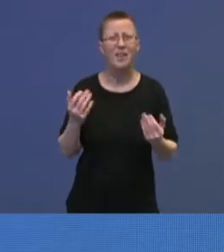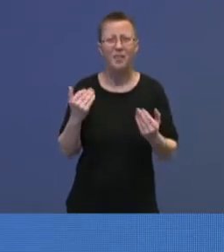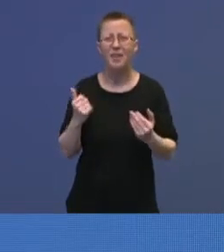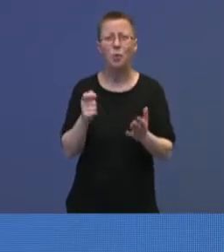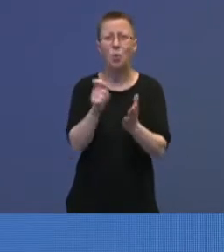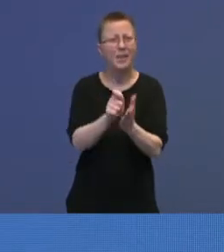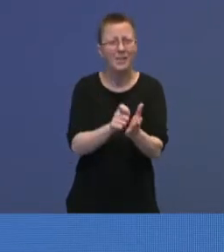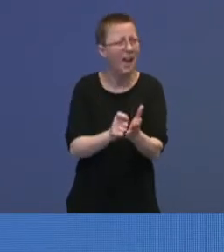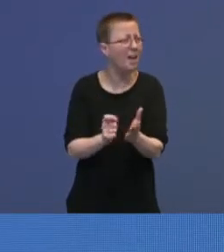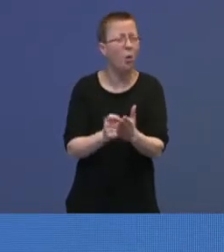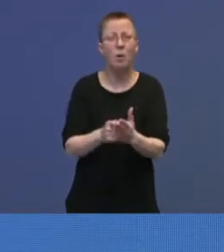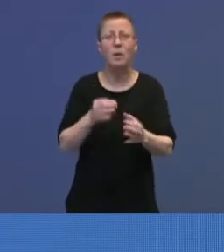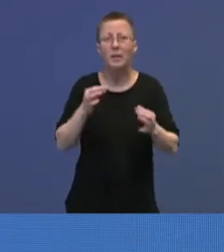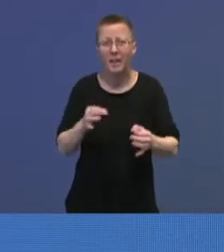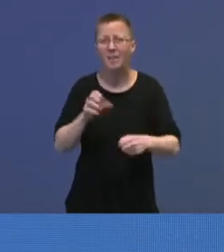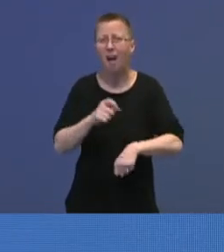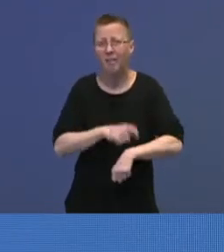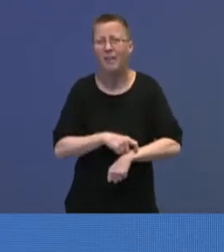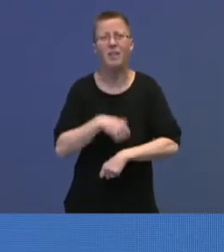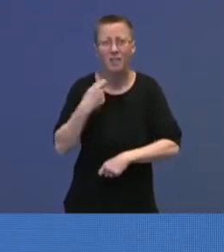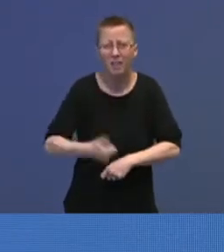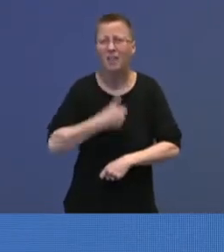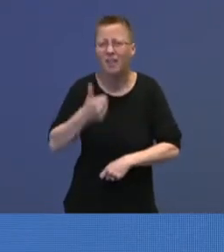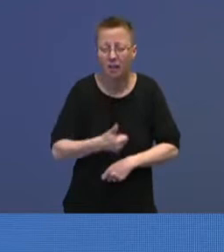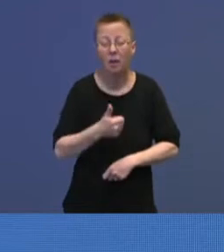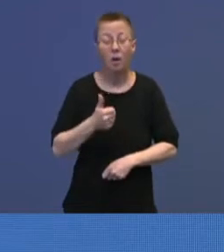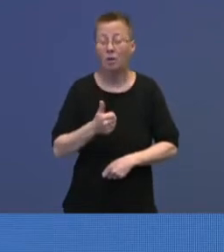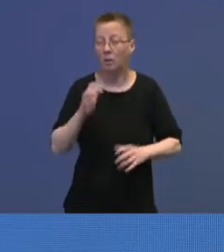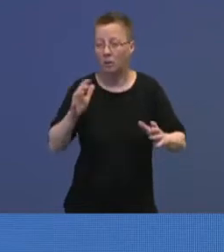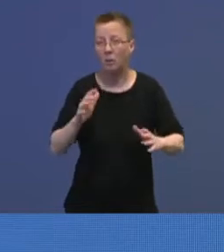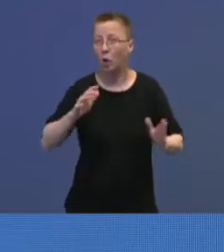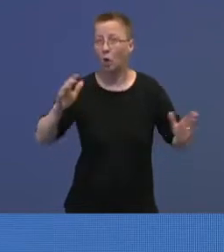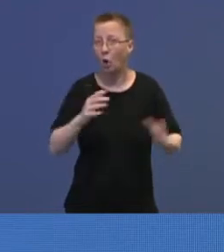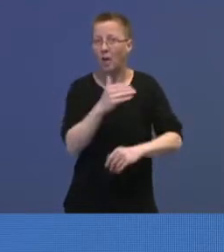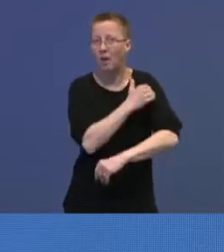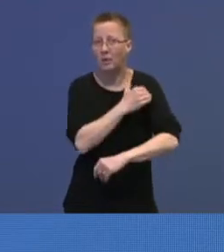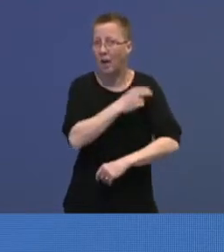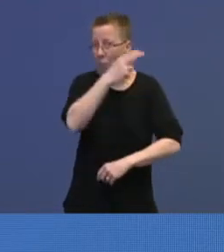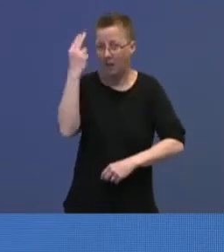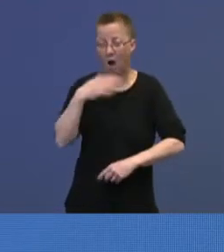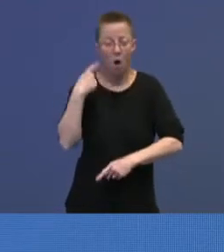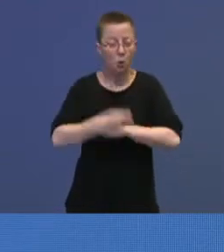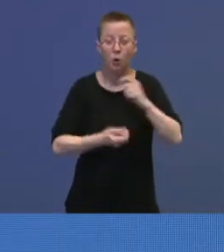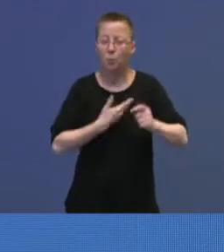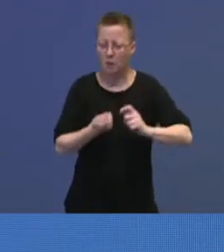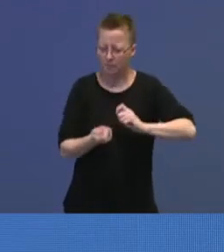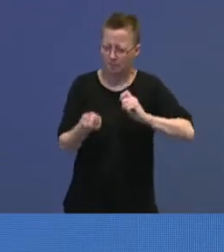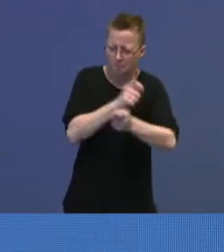registrering, og at ting tar noe tid. På svært kort tid har politiet gjort mye for å bedre situasjonen.